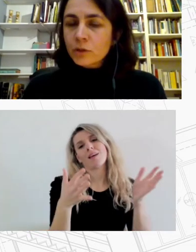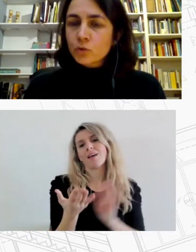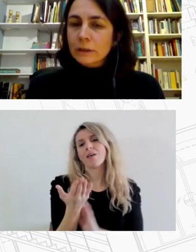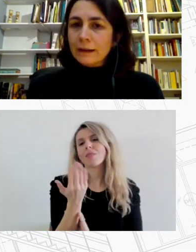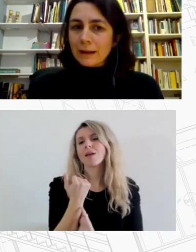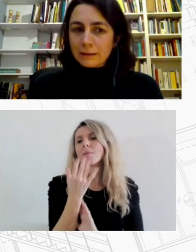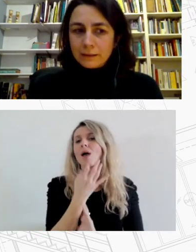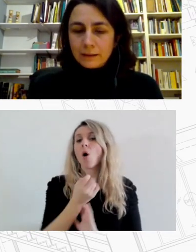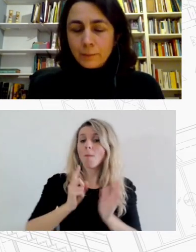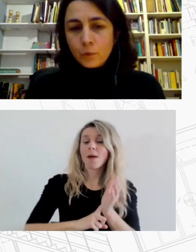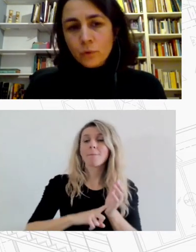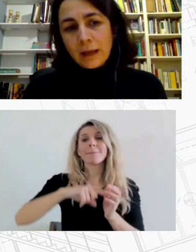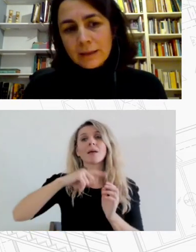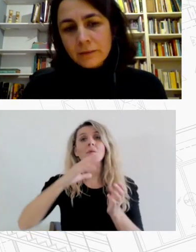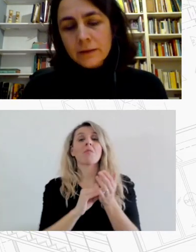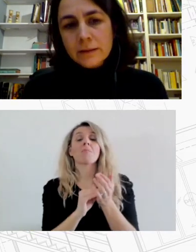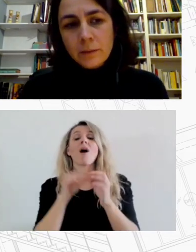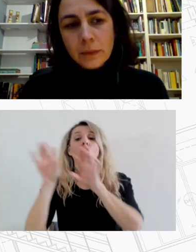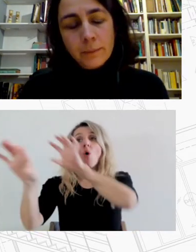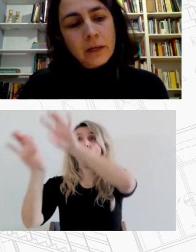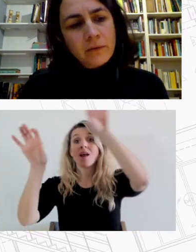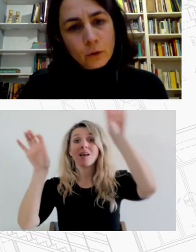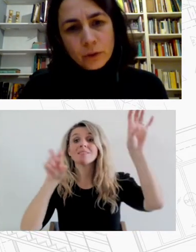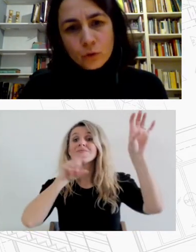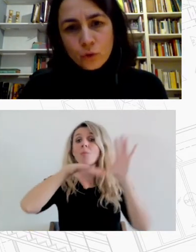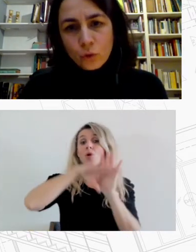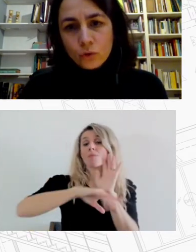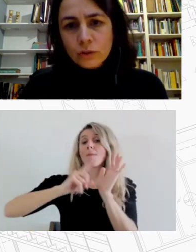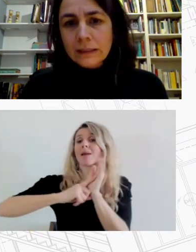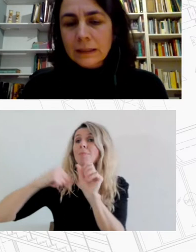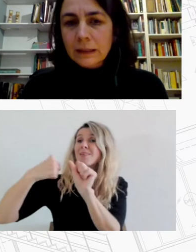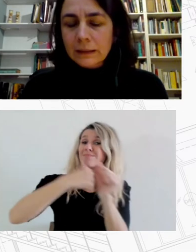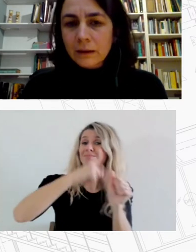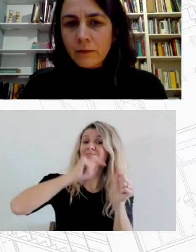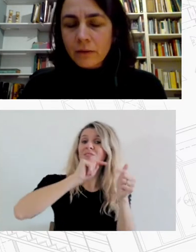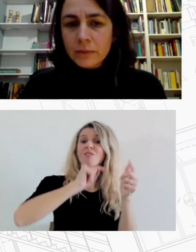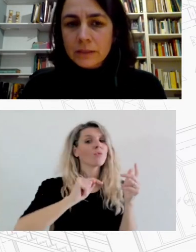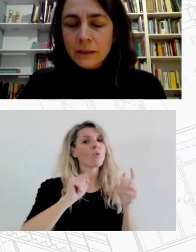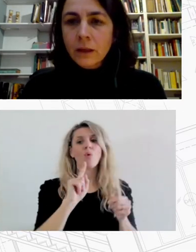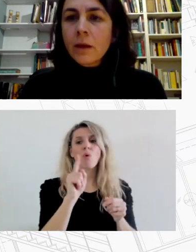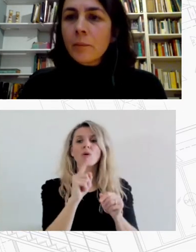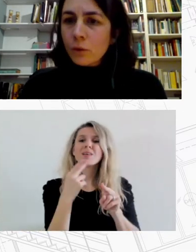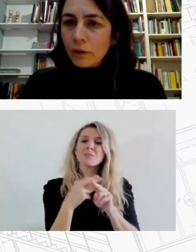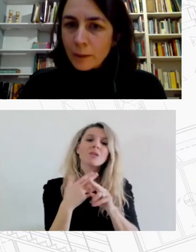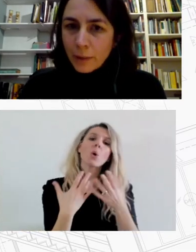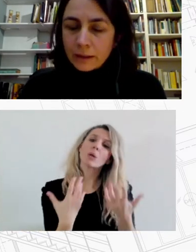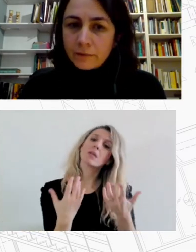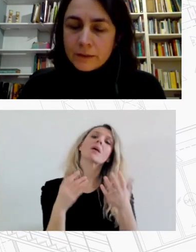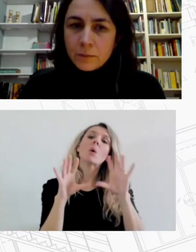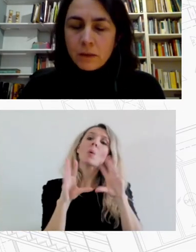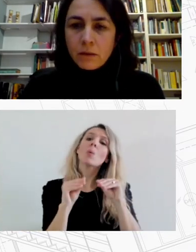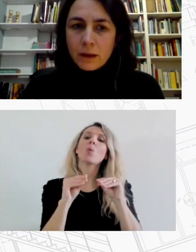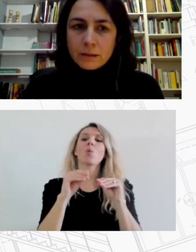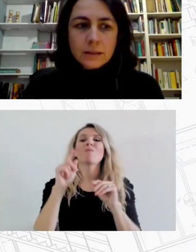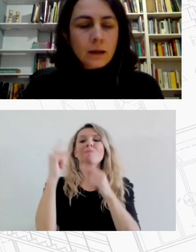χρησιμοποιήσουν τα κράτη και προτάσει αυτή τη στιγμή πριβαλλοντικού στόχου στην ενεργειακή αναβάθμιση παρόλο αυτά υπάρχει